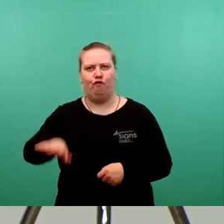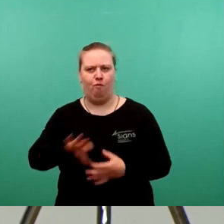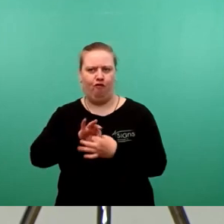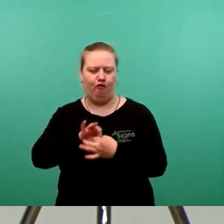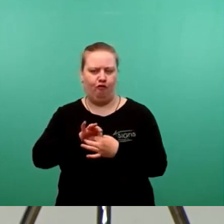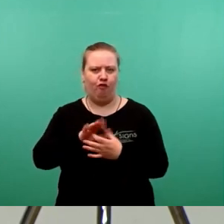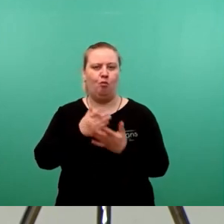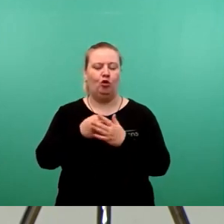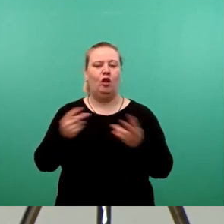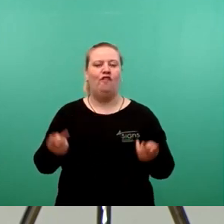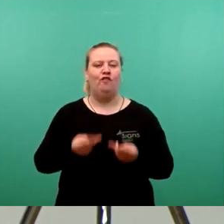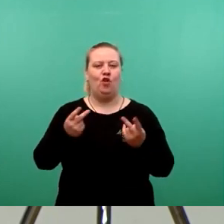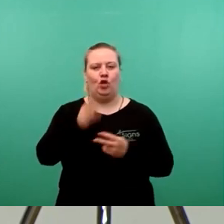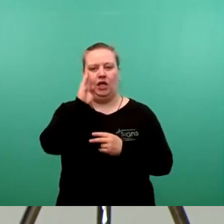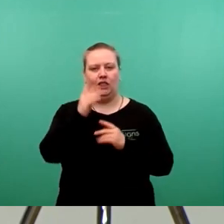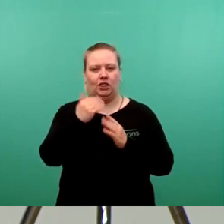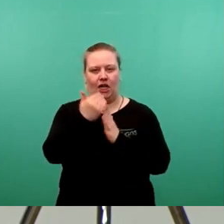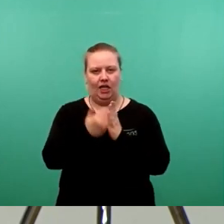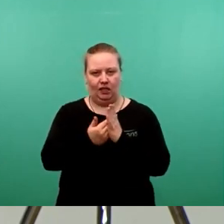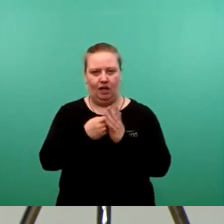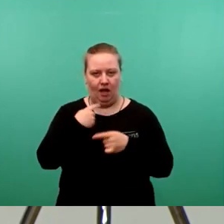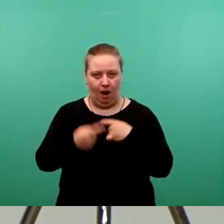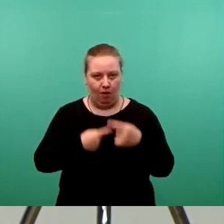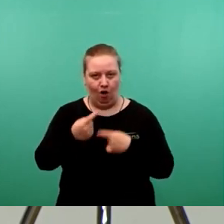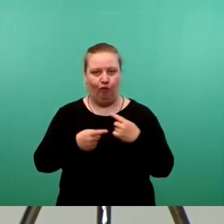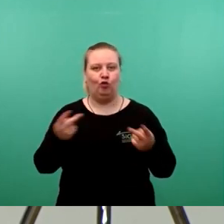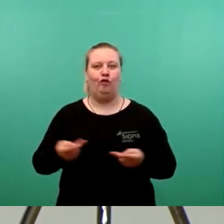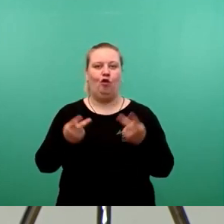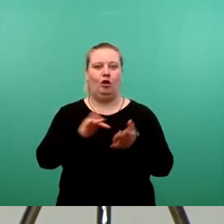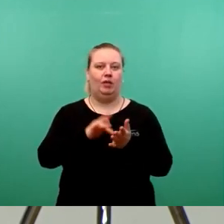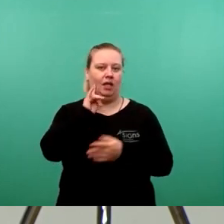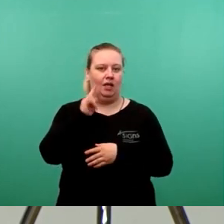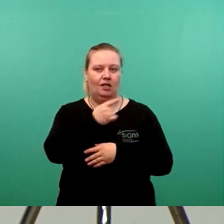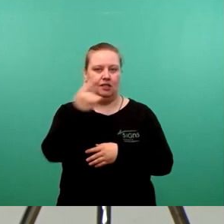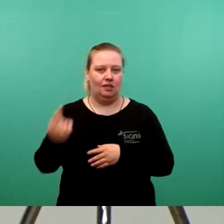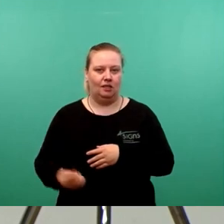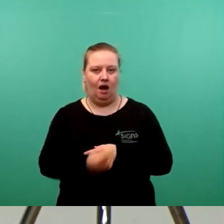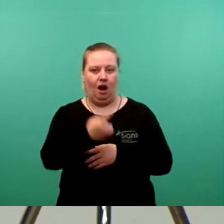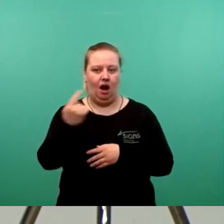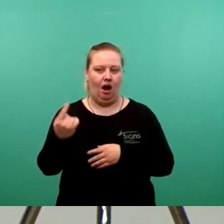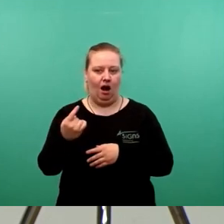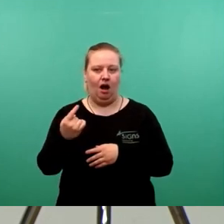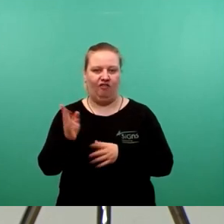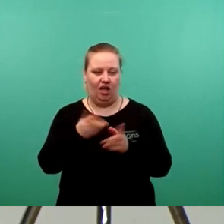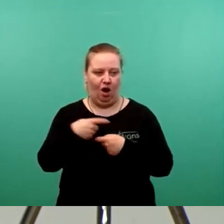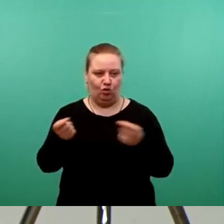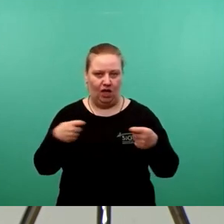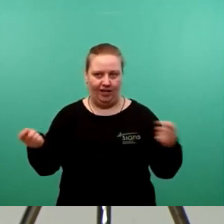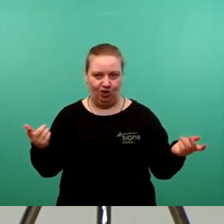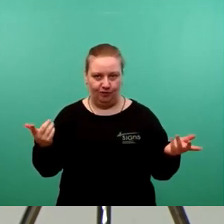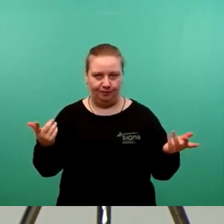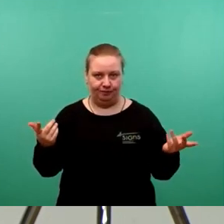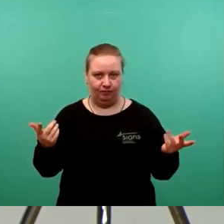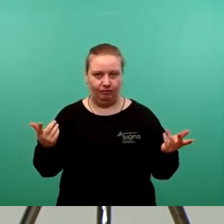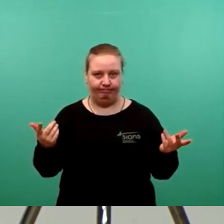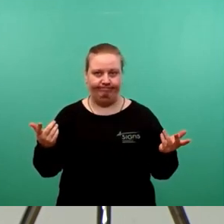Förderrichtlinien laufen und wo entsprechende Fördermittel jährlich zurzeit jährlich ausgereicht werden. Da